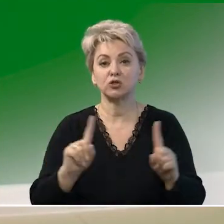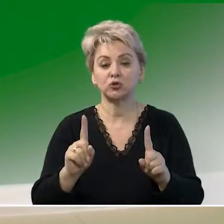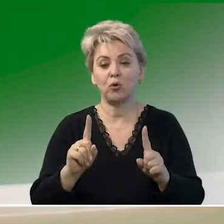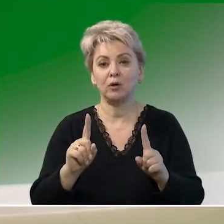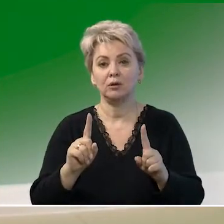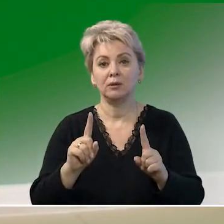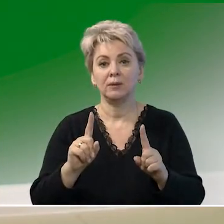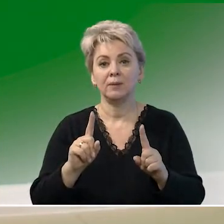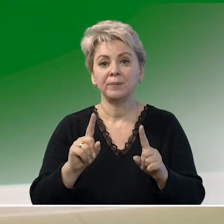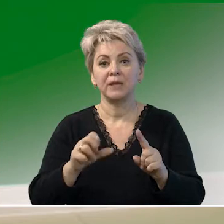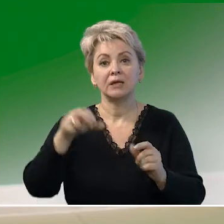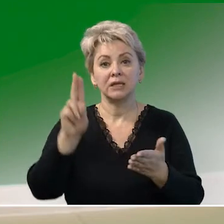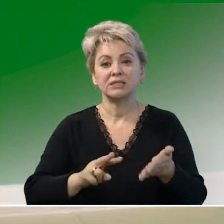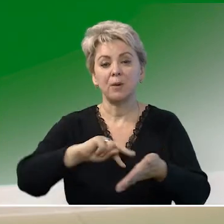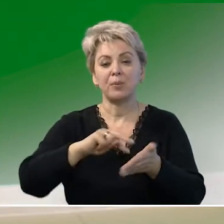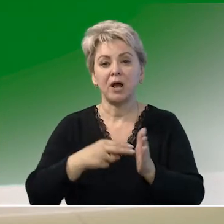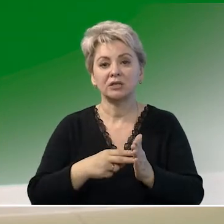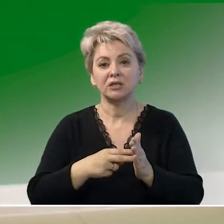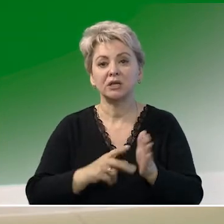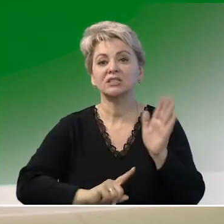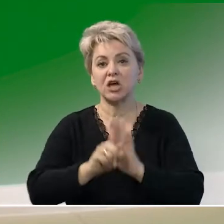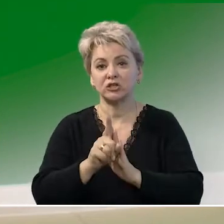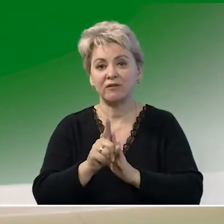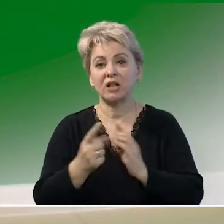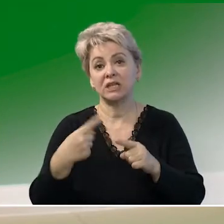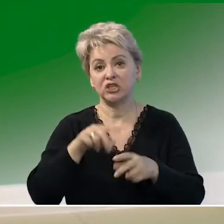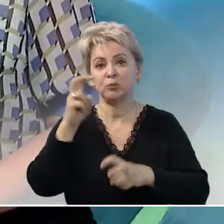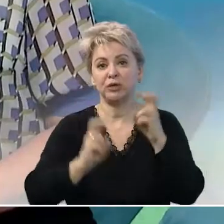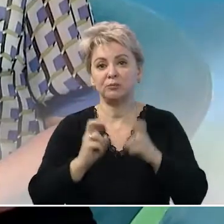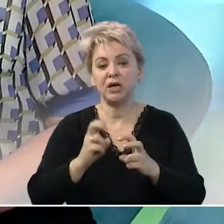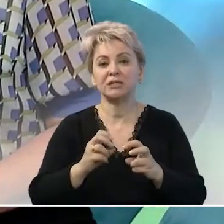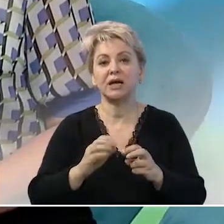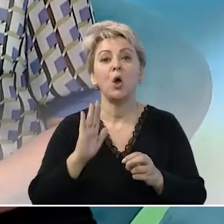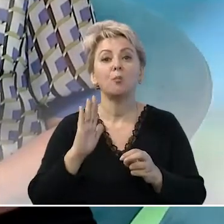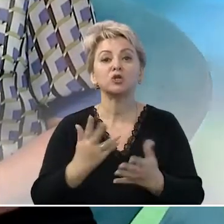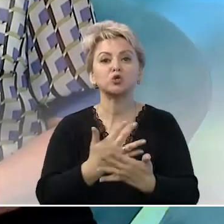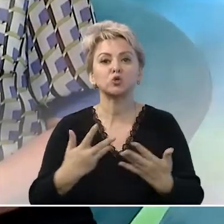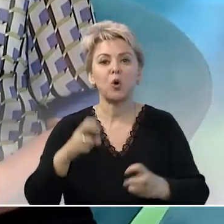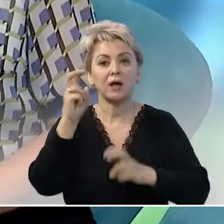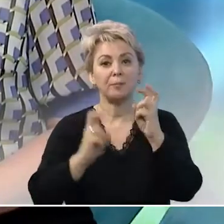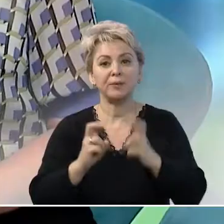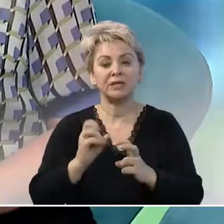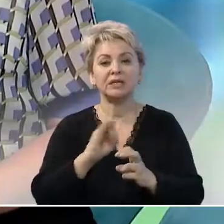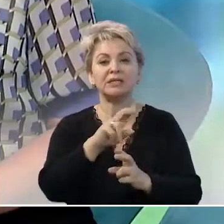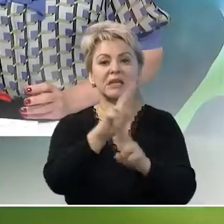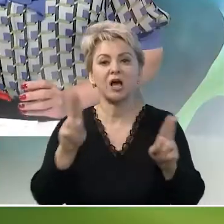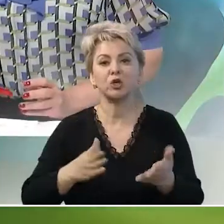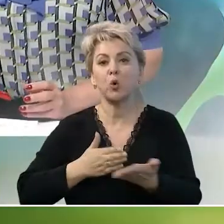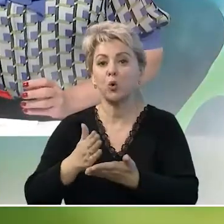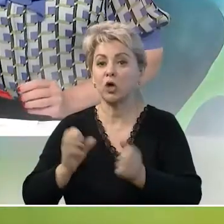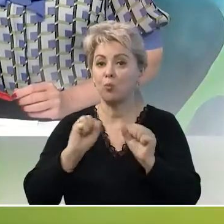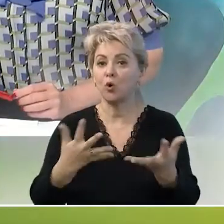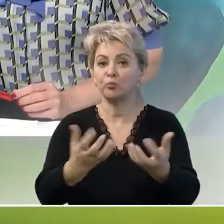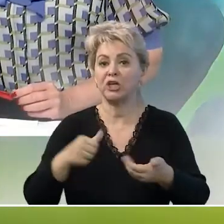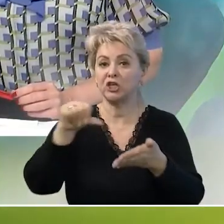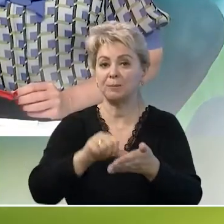национальный проект стартовал на данных предприятиях. Потенциально сколько предприятий и из каких отраслей